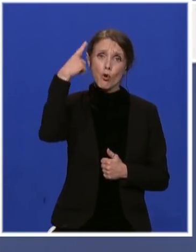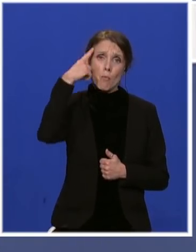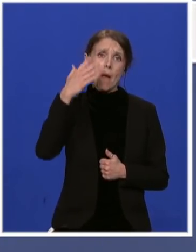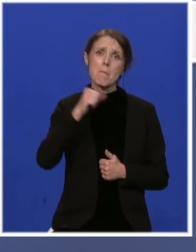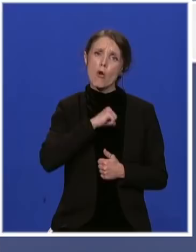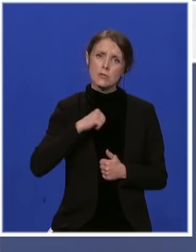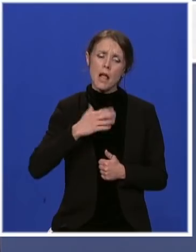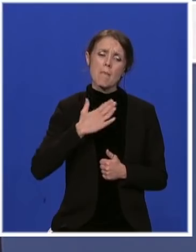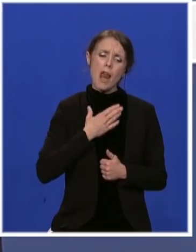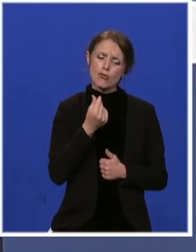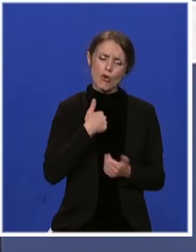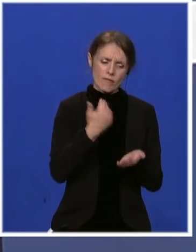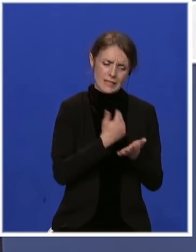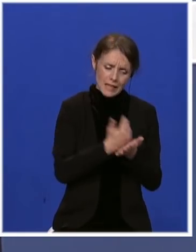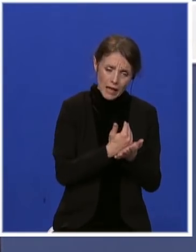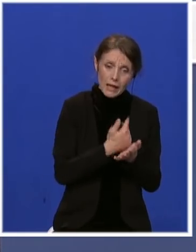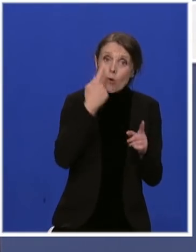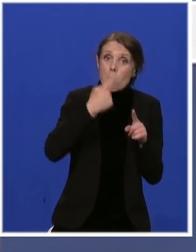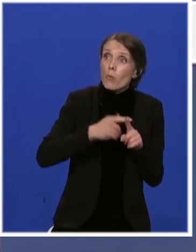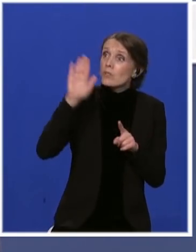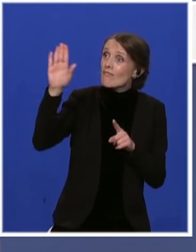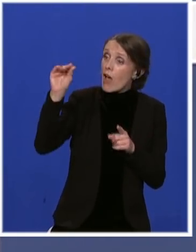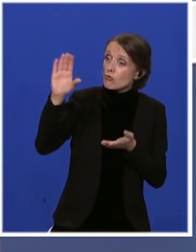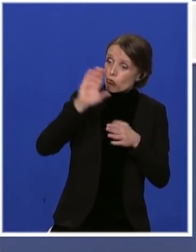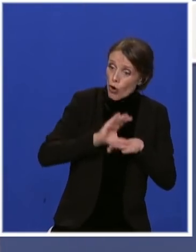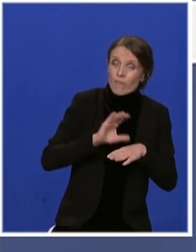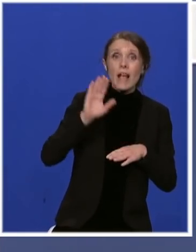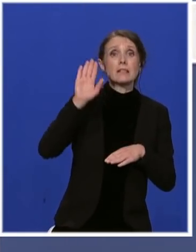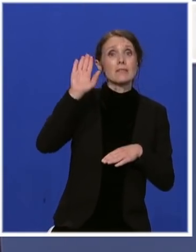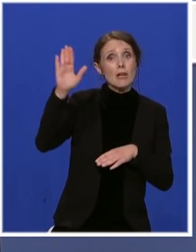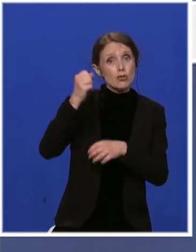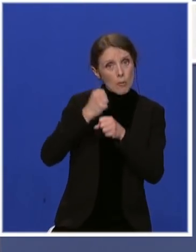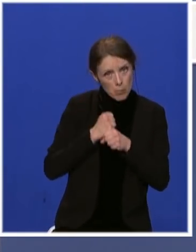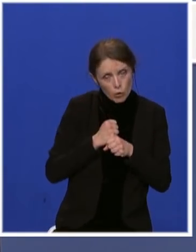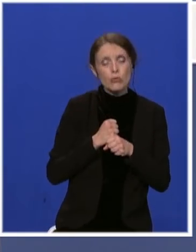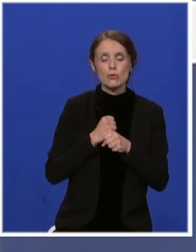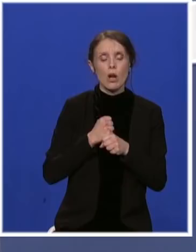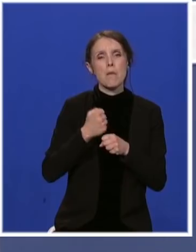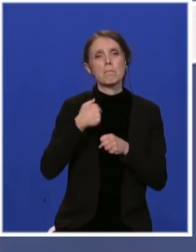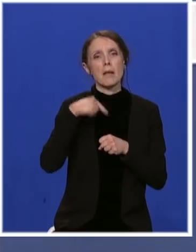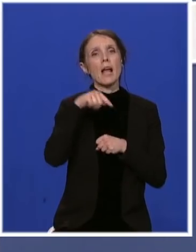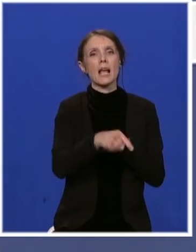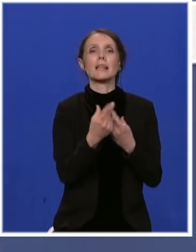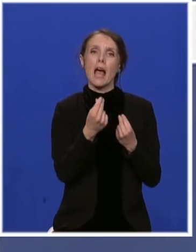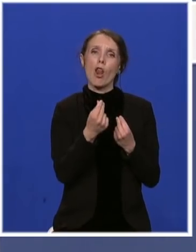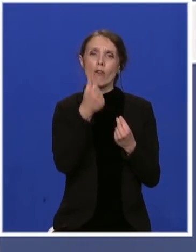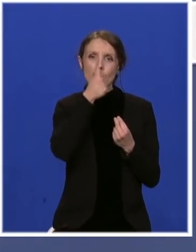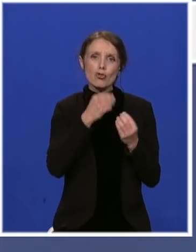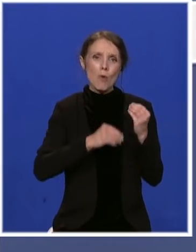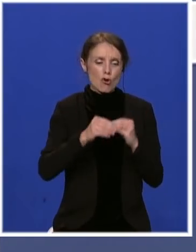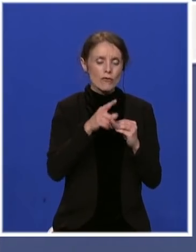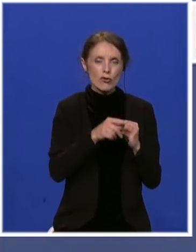zaradimo, a uz vašu podršku i uz vaš novac verujem da ćemo umeti taj novac još uspešnije, još bolje i još više da oplodimo.